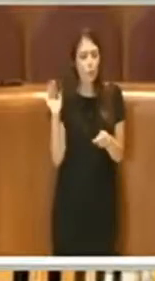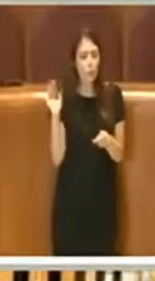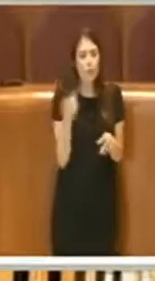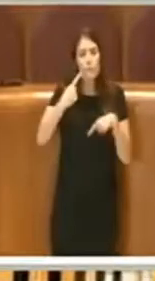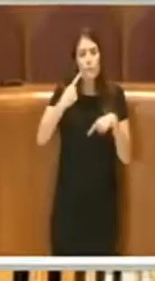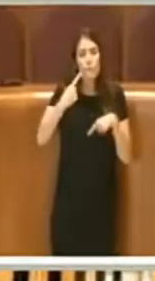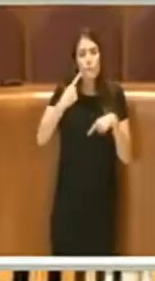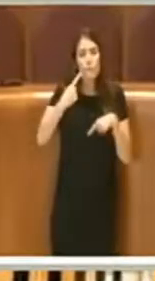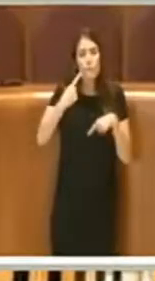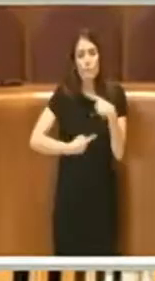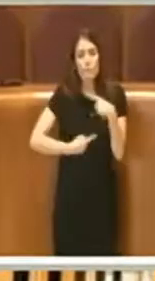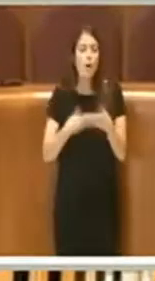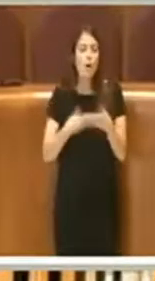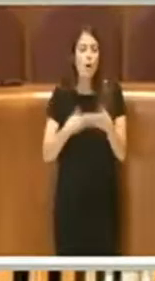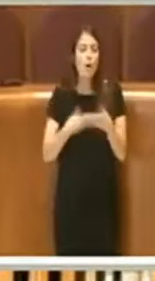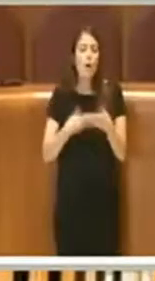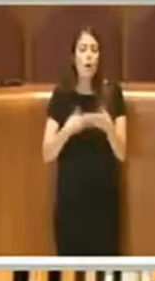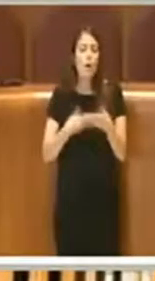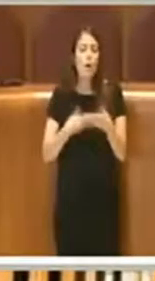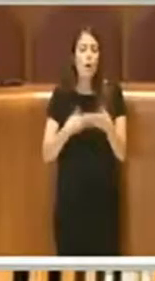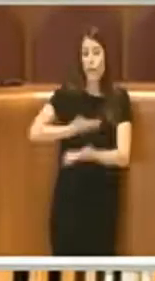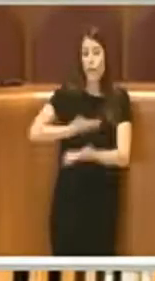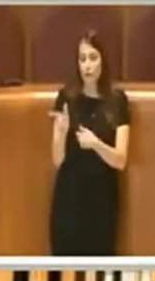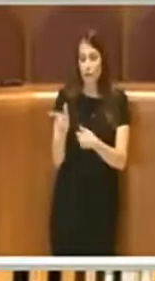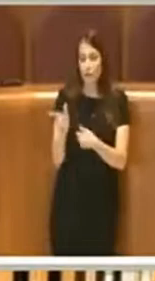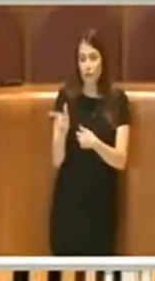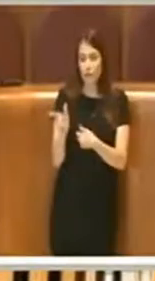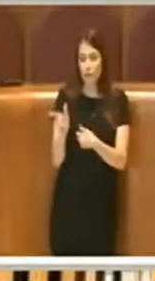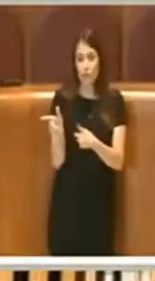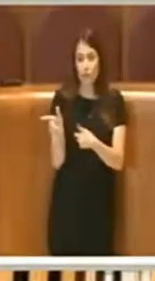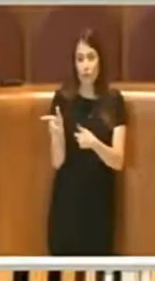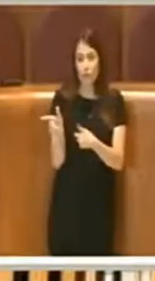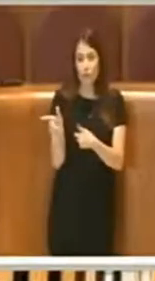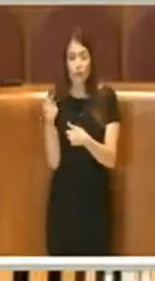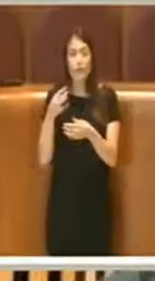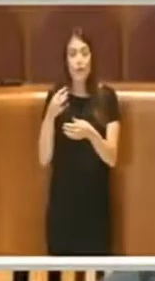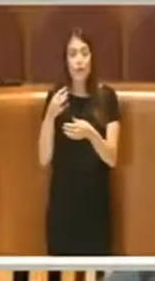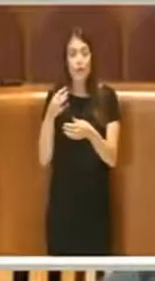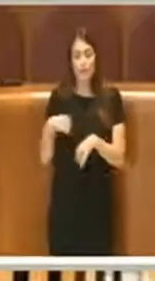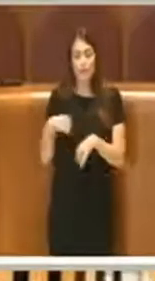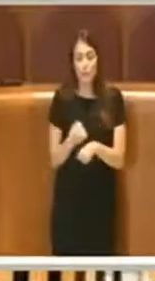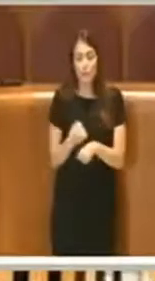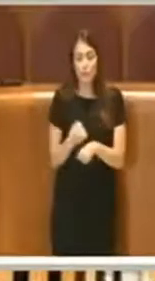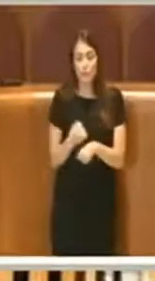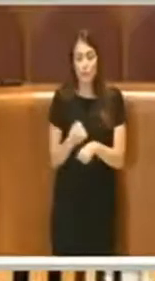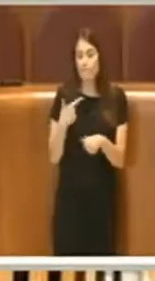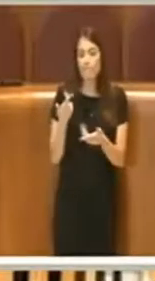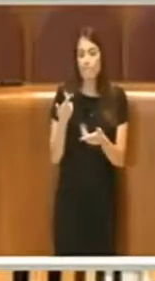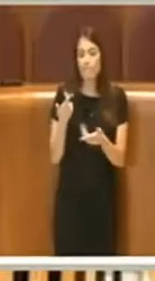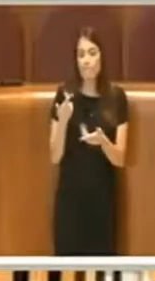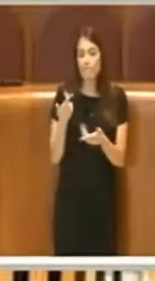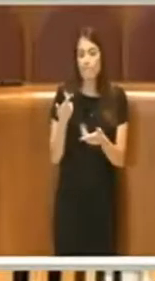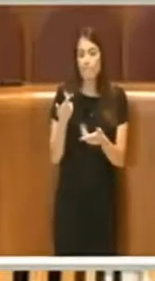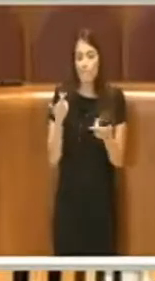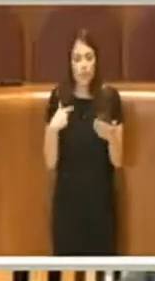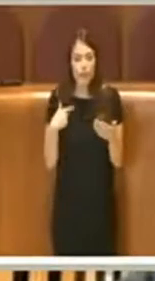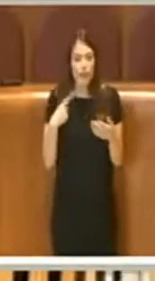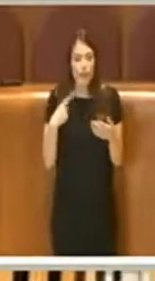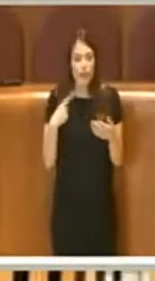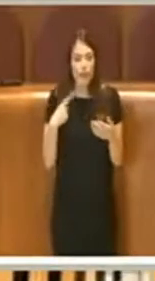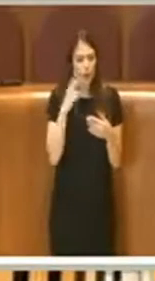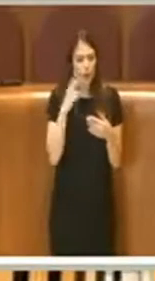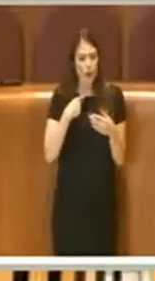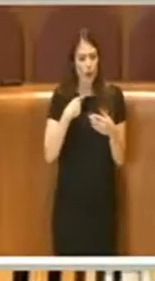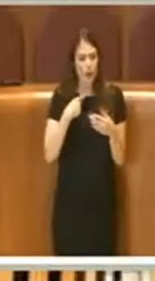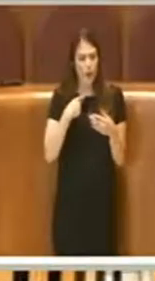effettivamente questa collaborazione istituzionale con il primo municipio non c'è stata, sento parlare di progetti ma